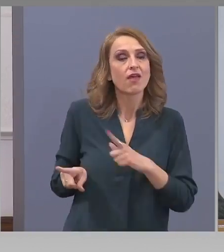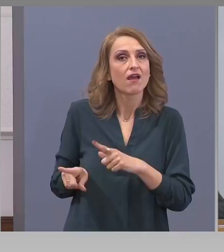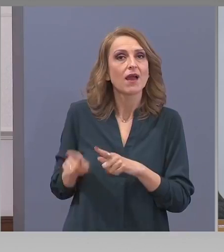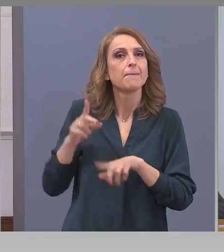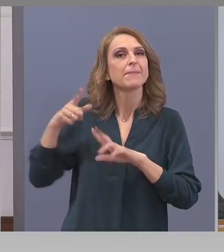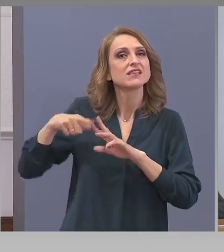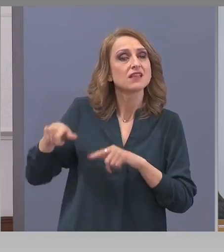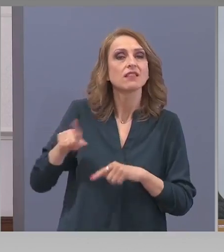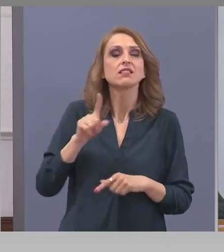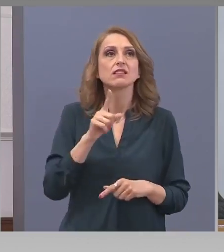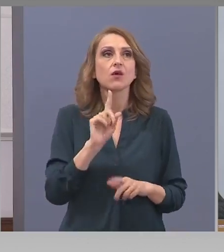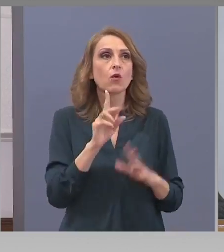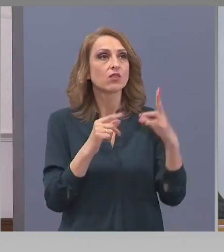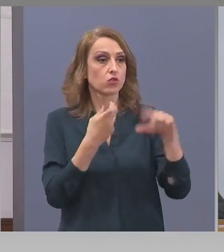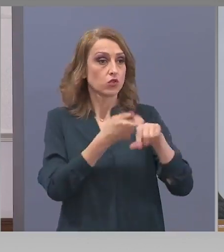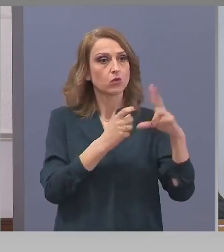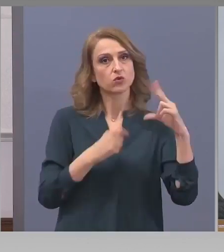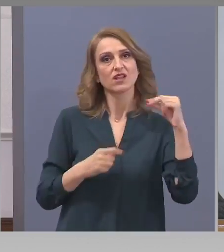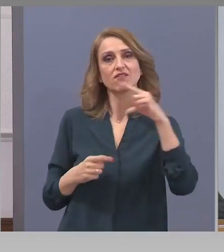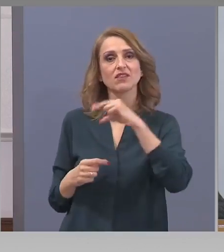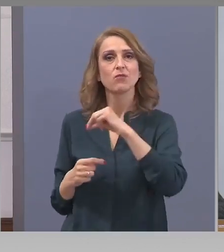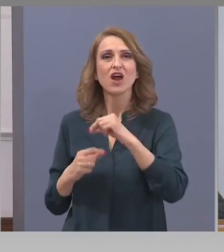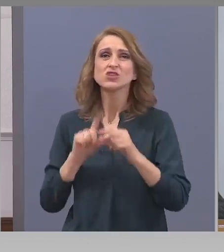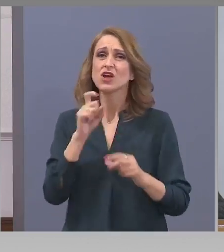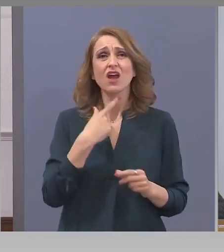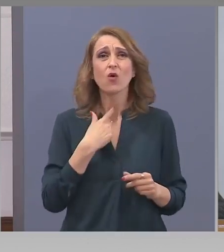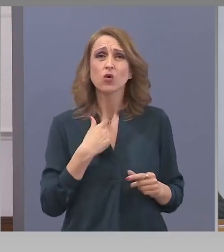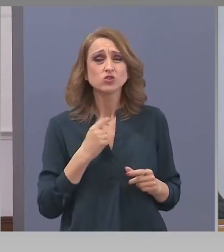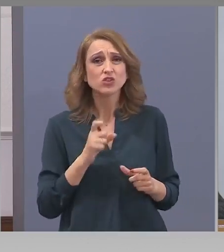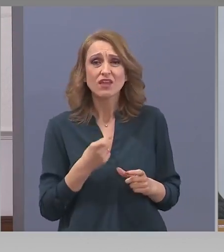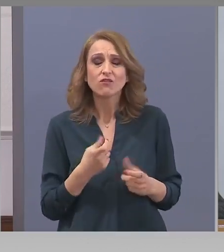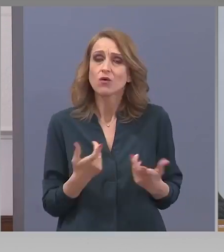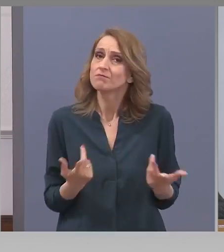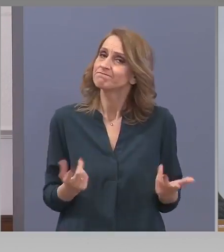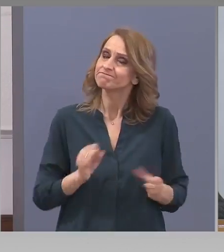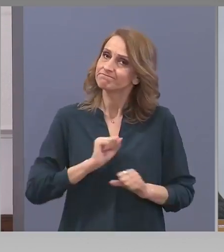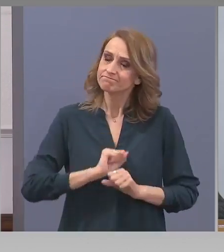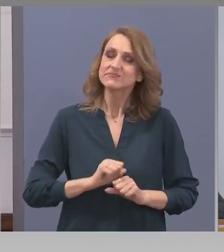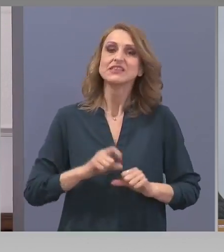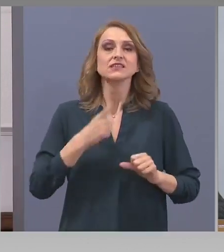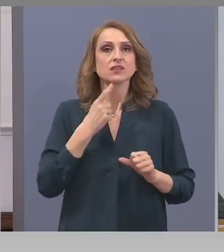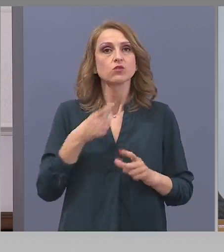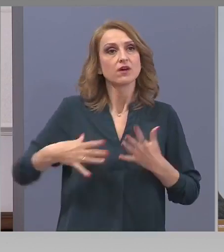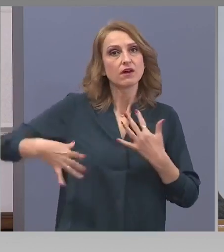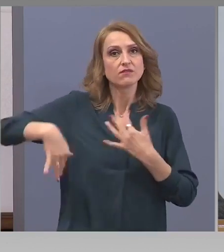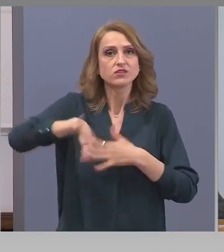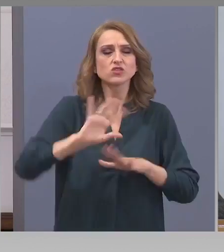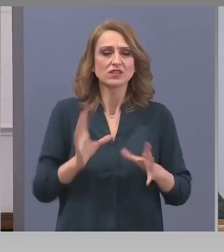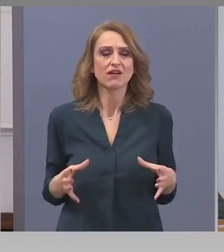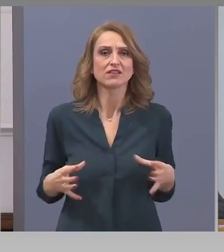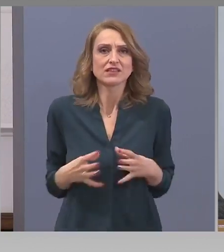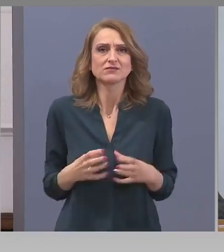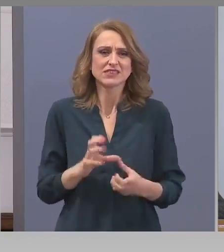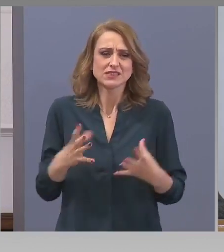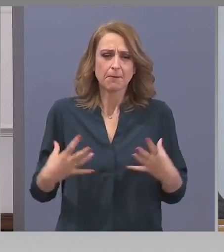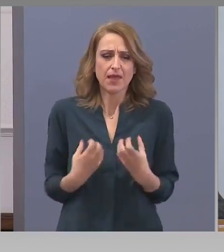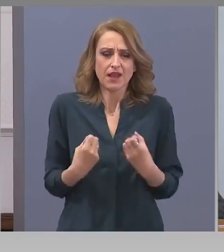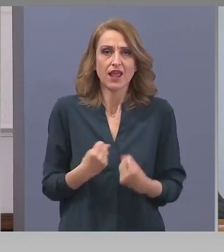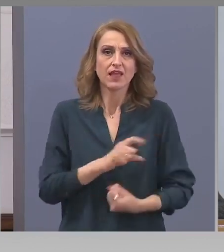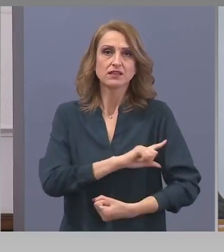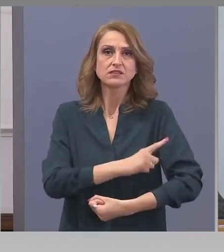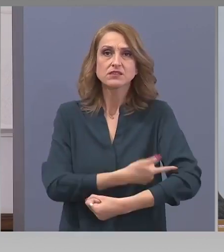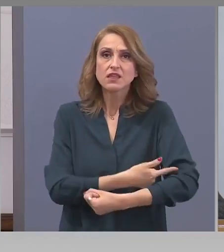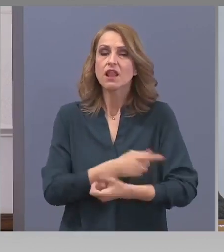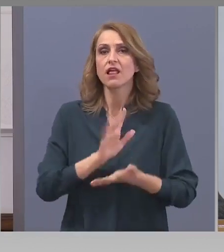горчивата истина, за да се мобилизира всичките му съпротивителни, самосъхраняващи организма, сили за